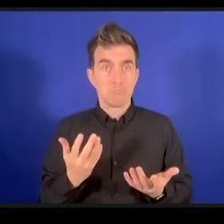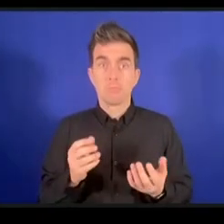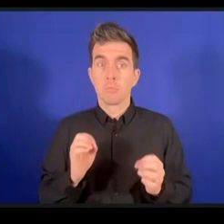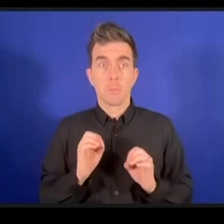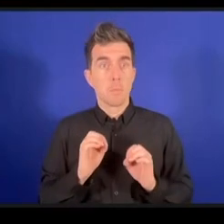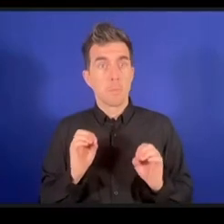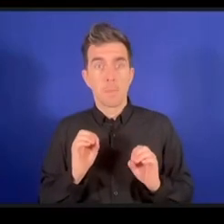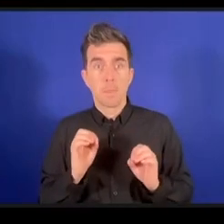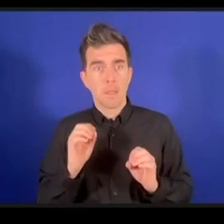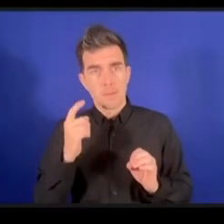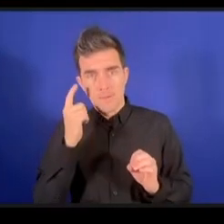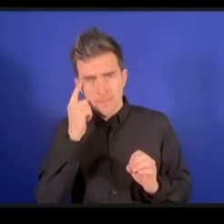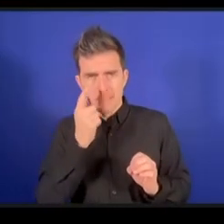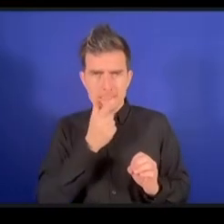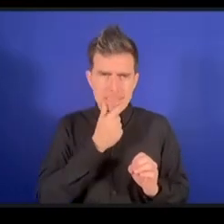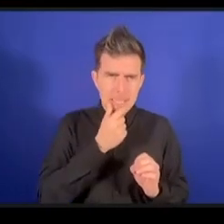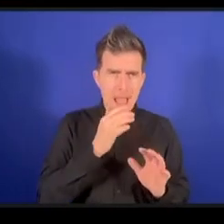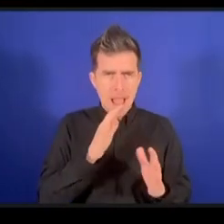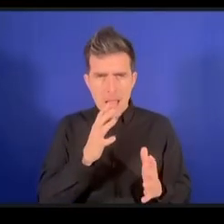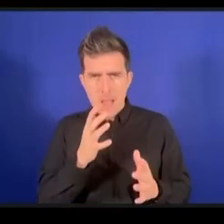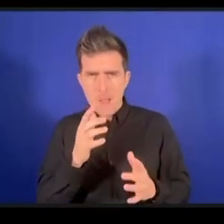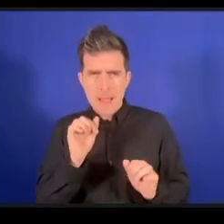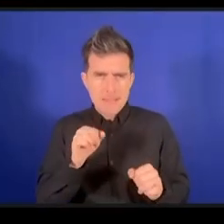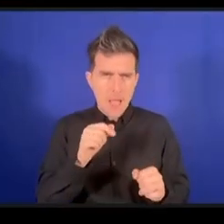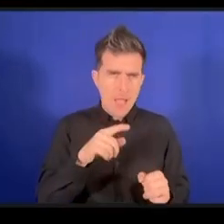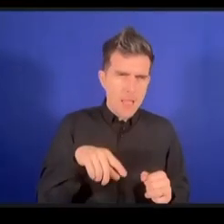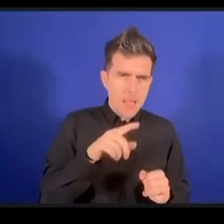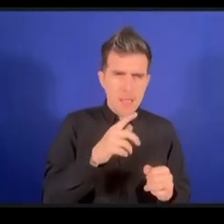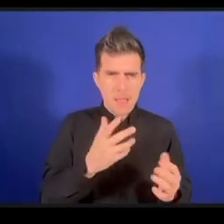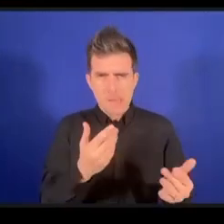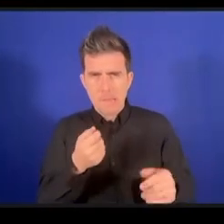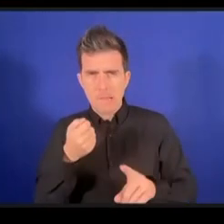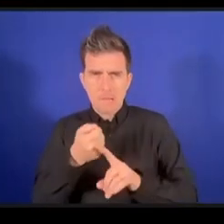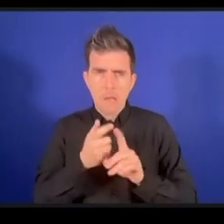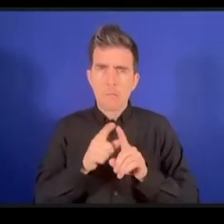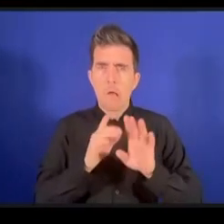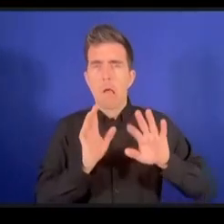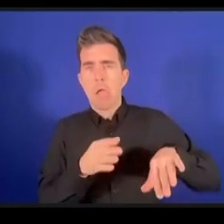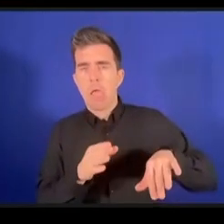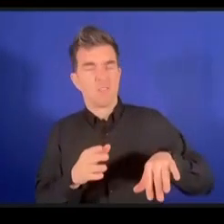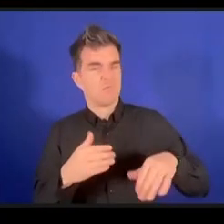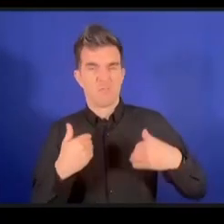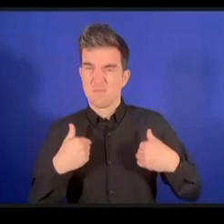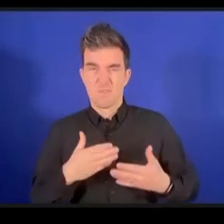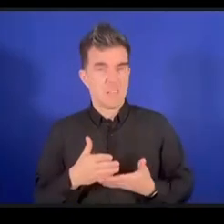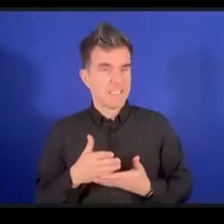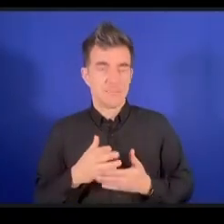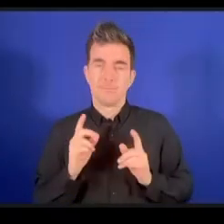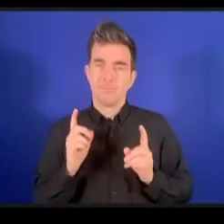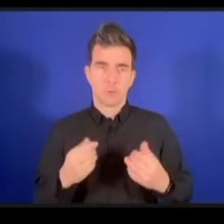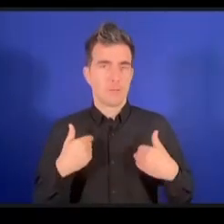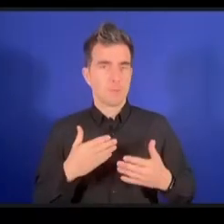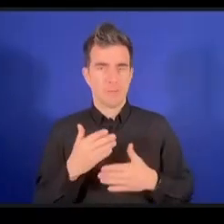تكون هناك حقوق للإنسان إذا لم تكن هناك سبل للعيش في العصر الرقمي